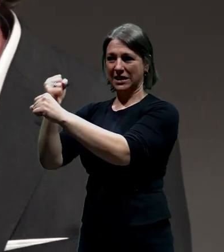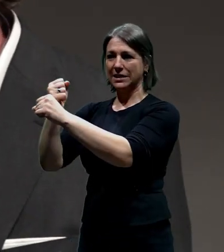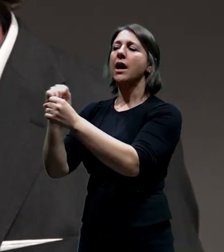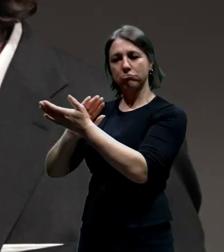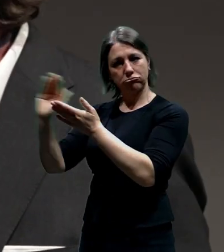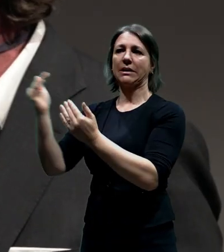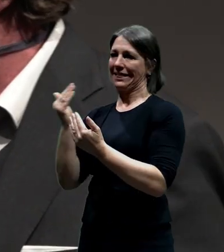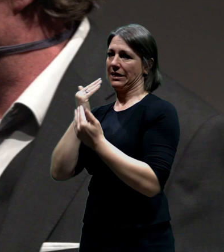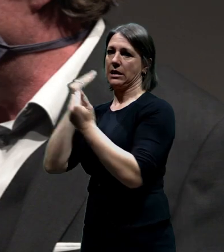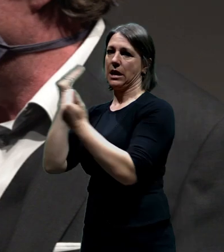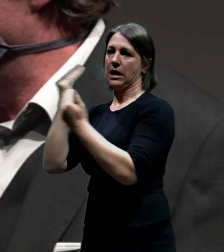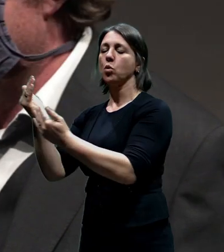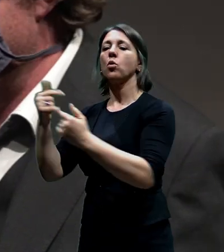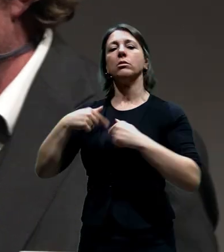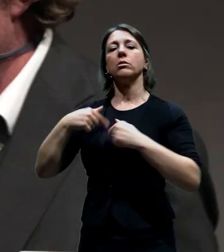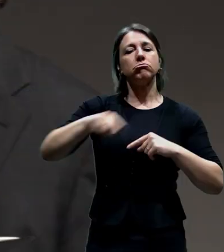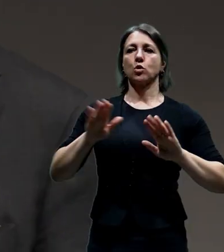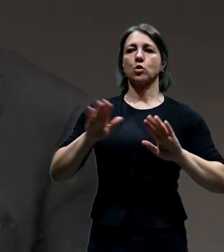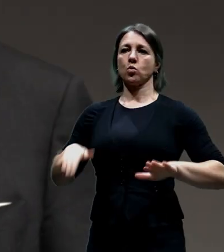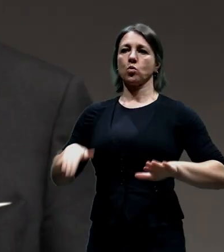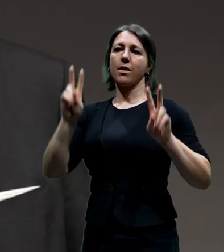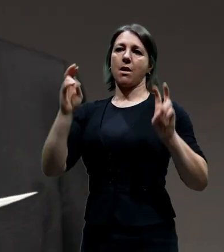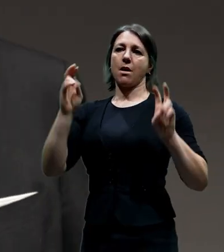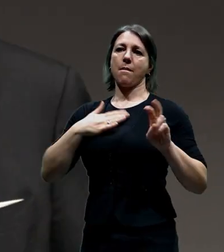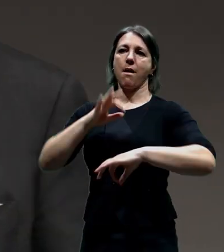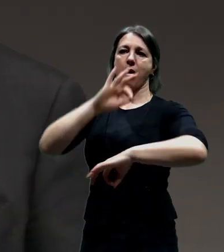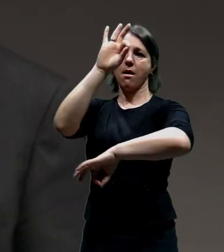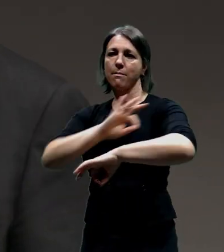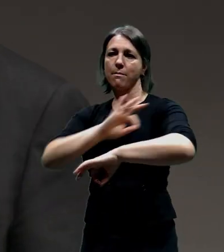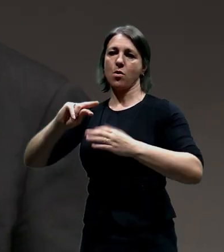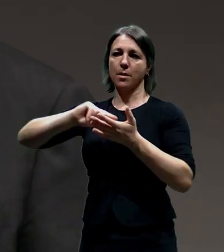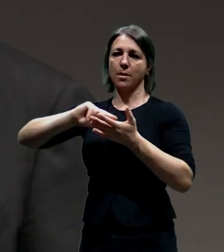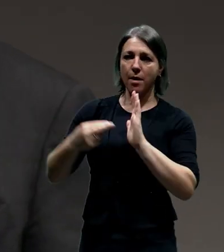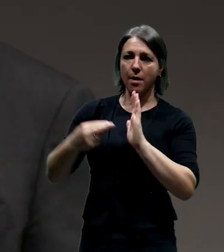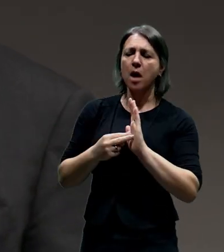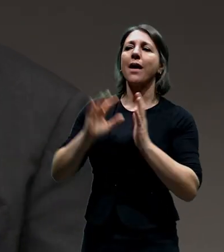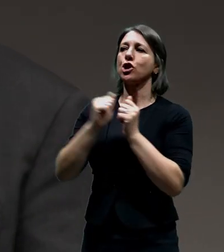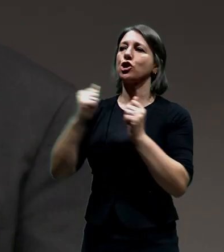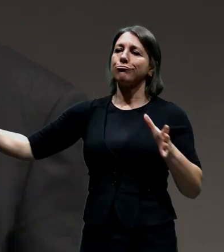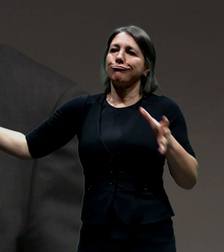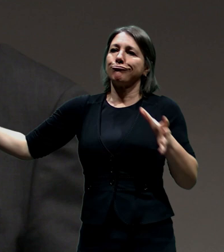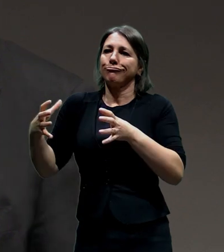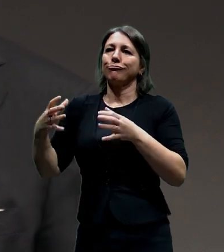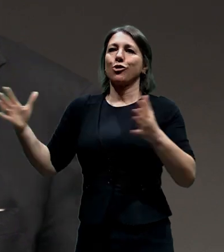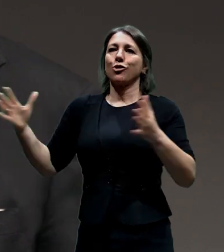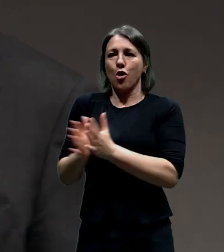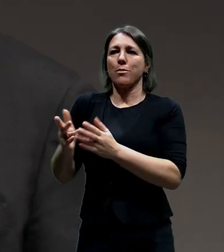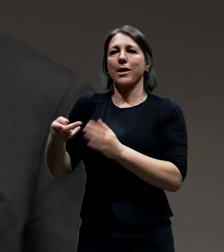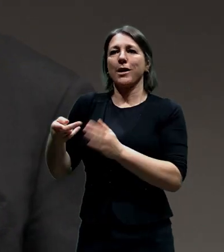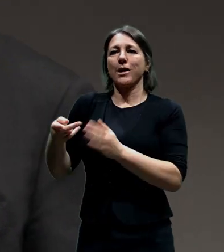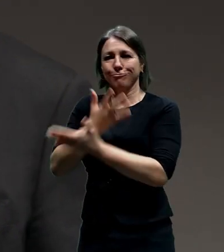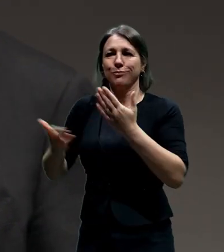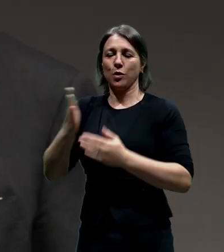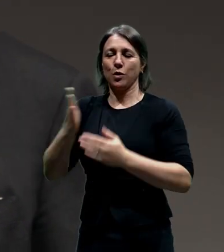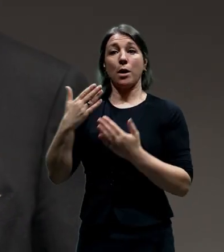koncepcích, ke kterým se, jak věřím, určitě všichni vrátíme. Takže za mě nejprve díky všem, co